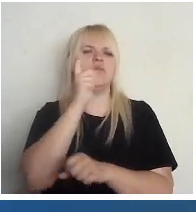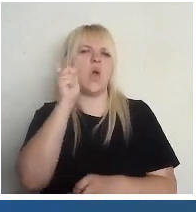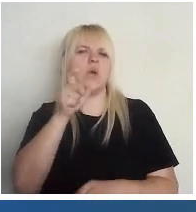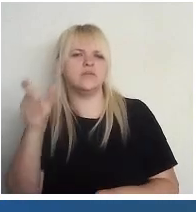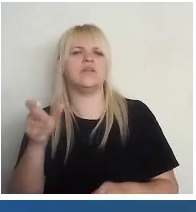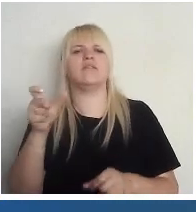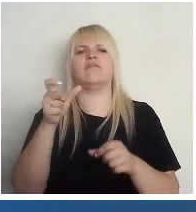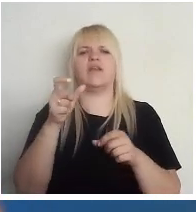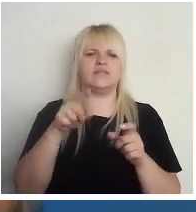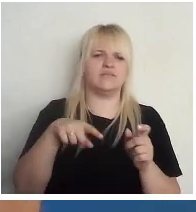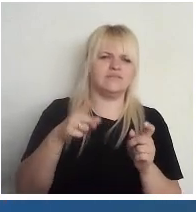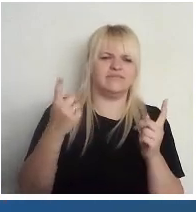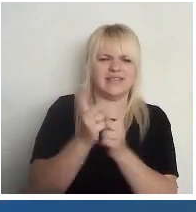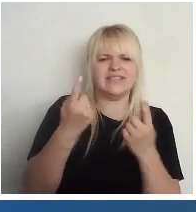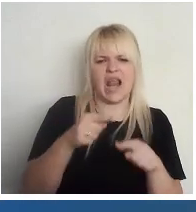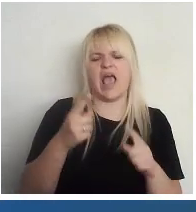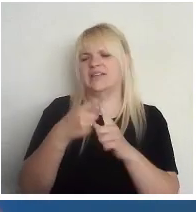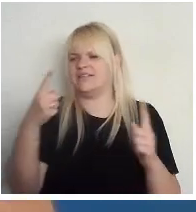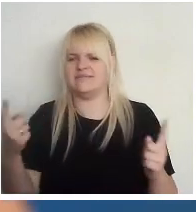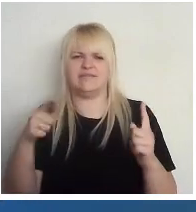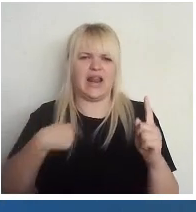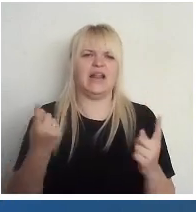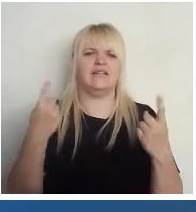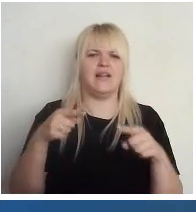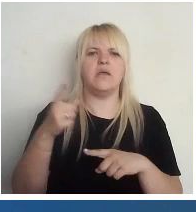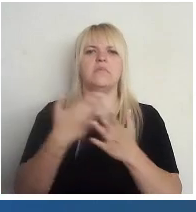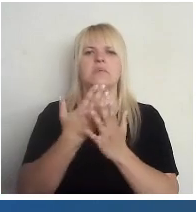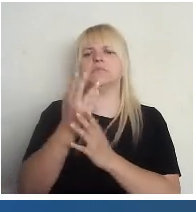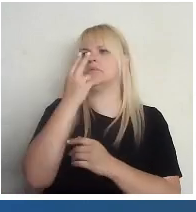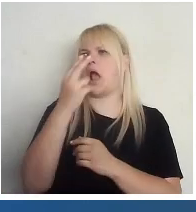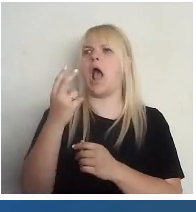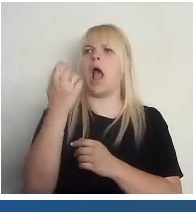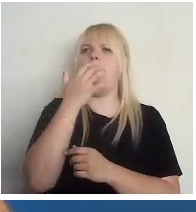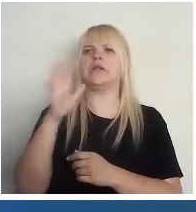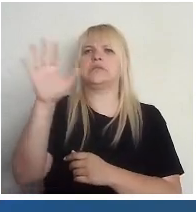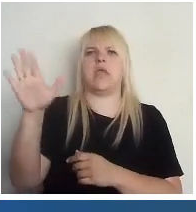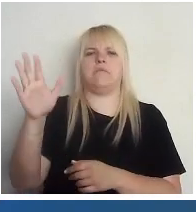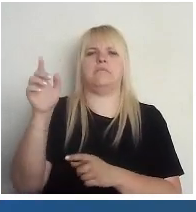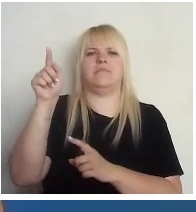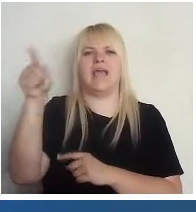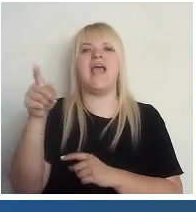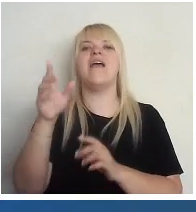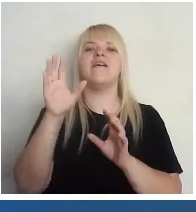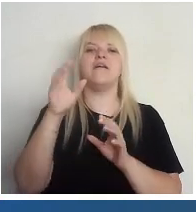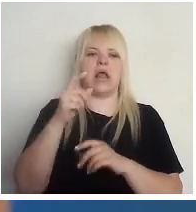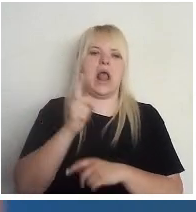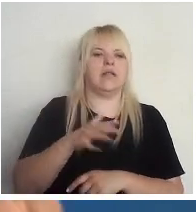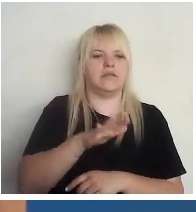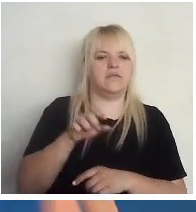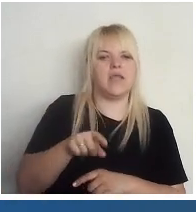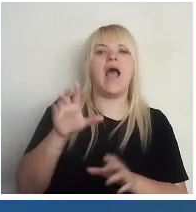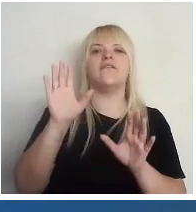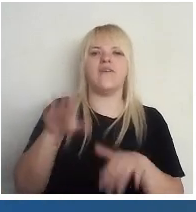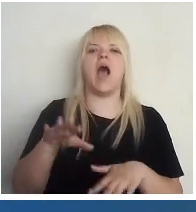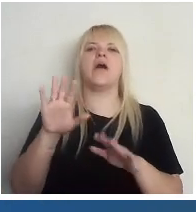ilgāk. skatīties uz to kā vienu, tikai tāpēc, ka mēs jau ārpus Latvijā tā var, bet tas nebūtu tāds dziļš